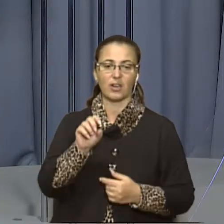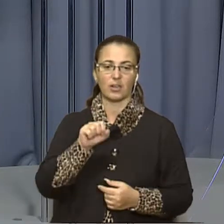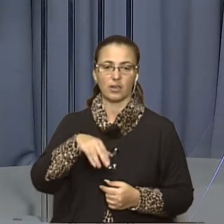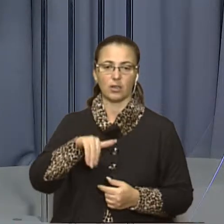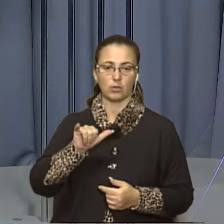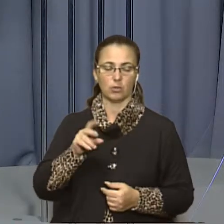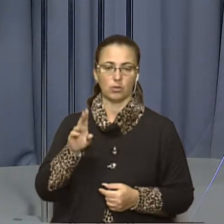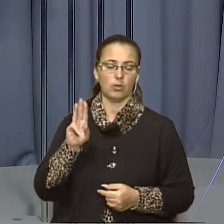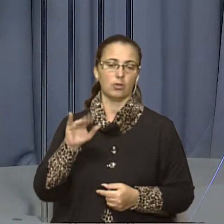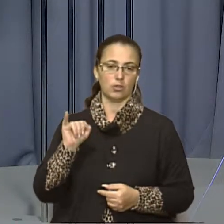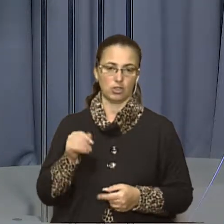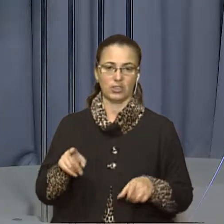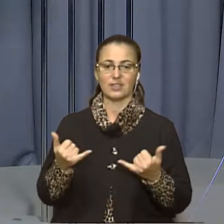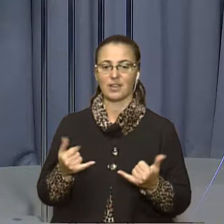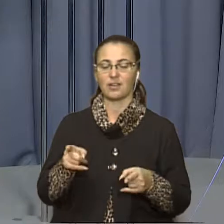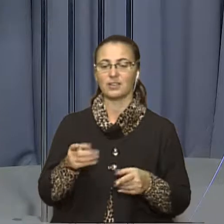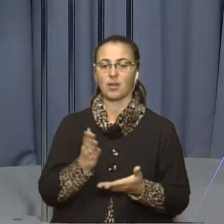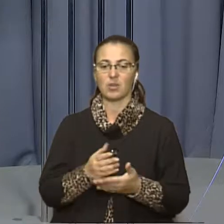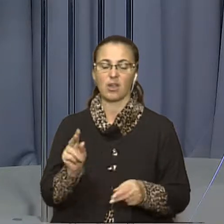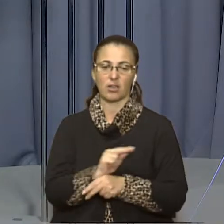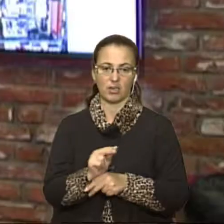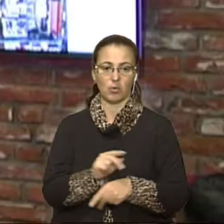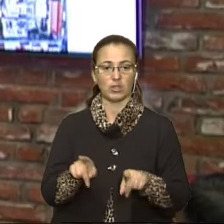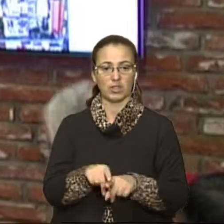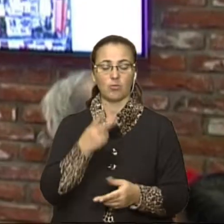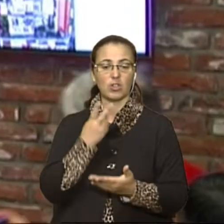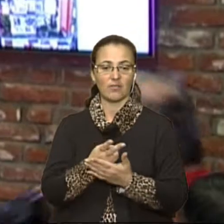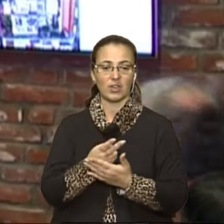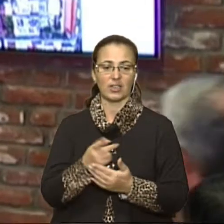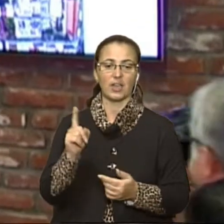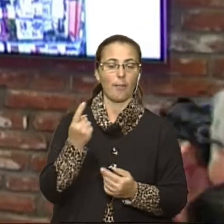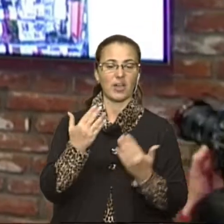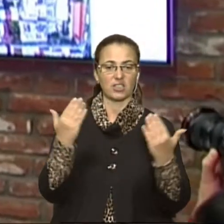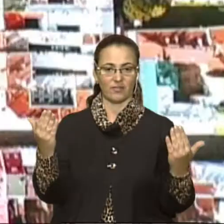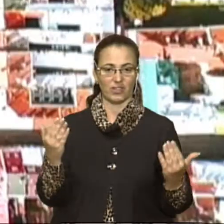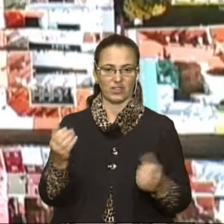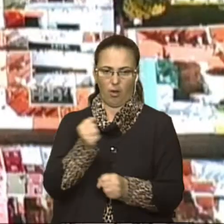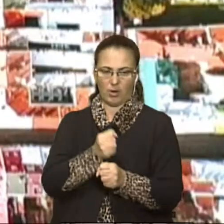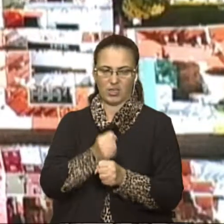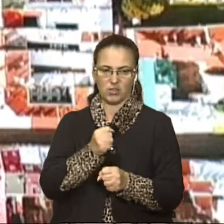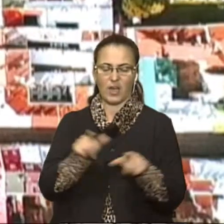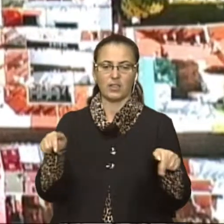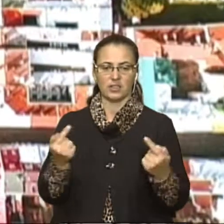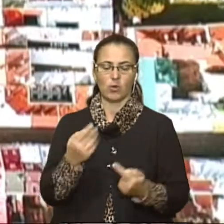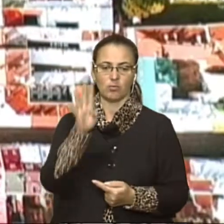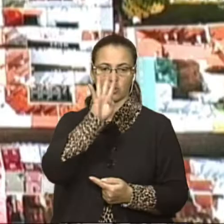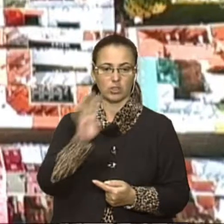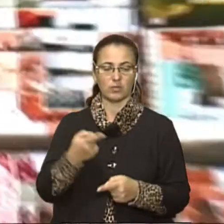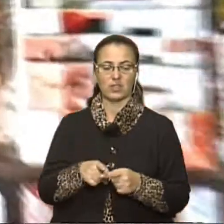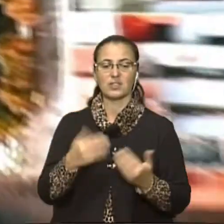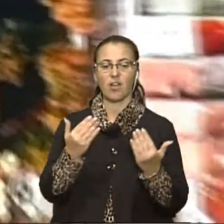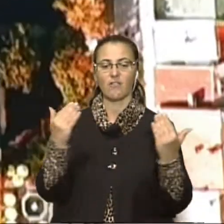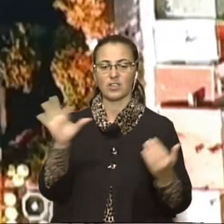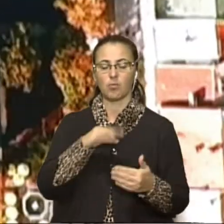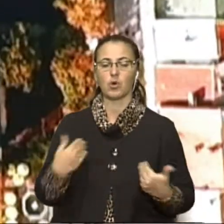там триває ремонт. Ось як виглядатиме перша виставка у музеї. Над нею працювали чотири місяці. Це виставка про дитинство львів'ян.